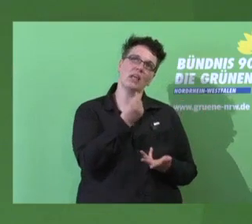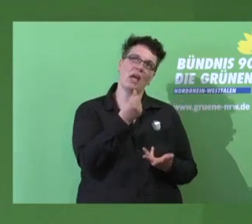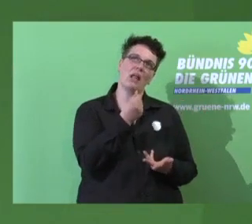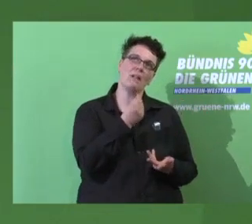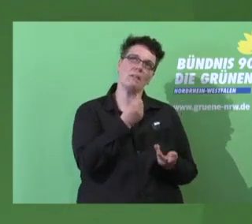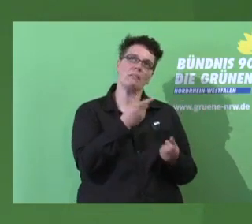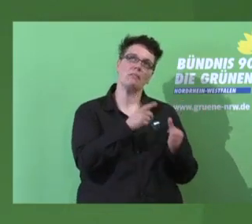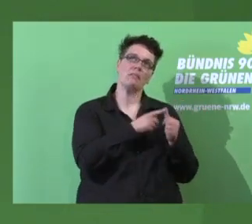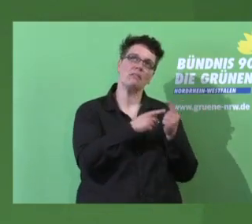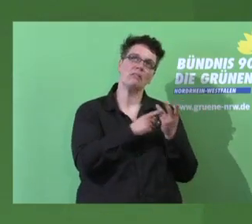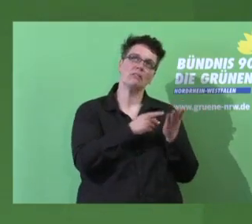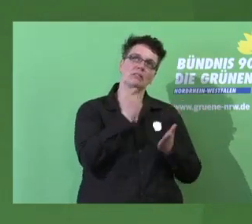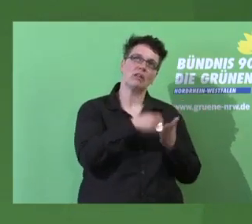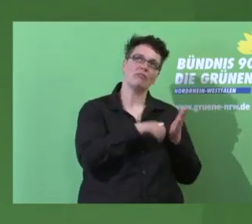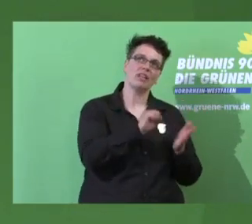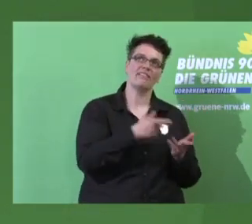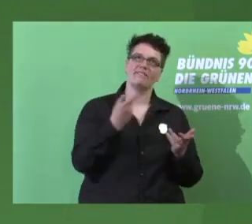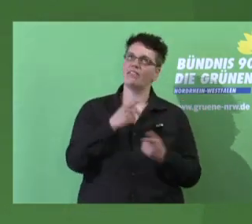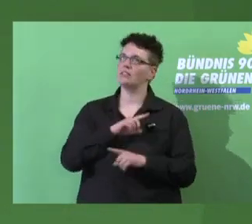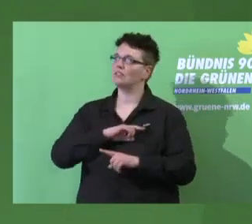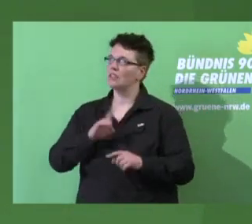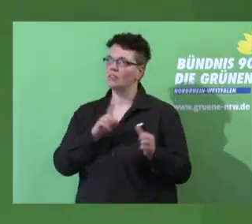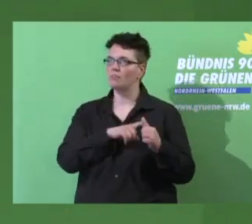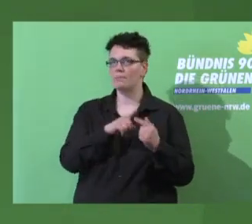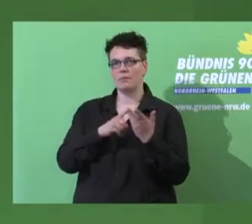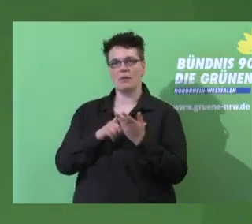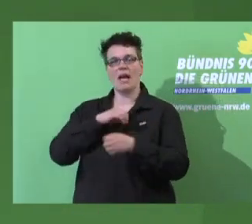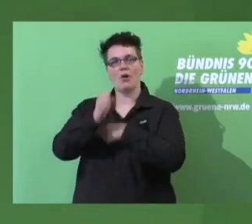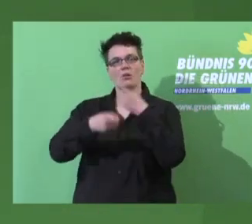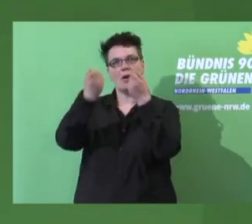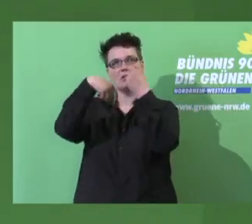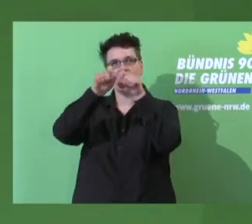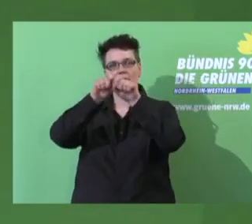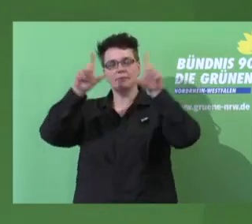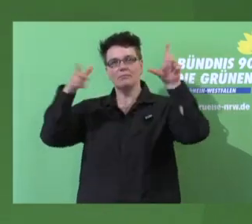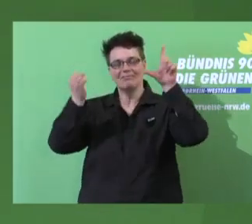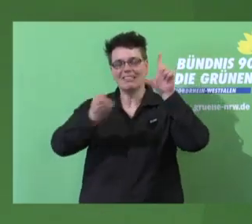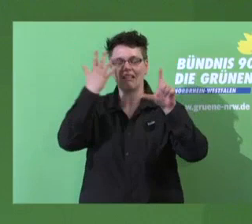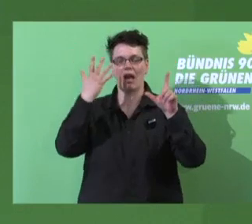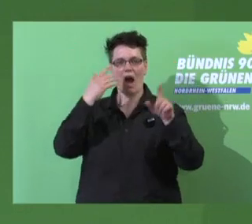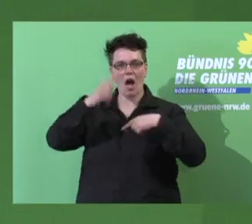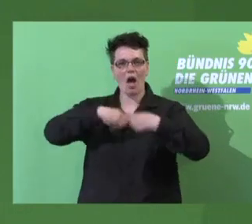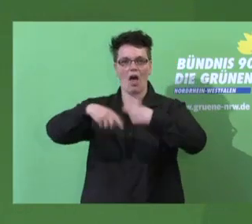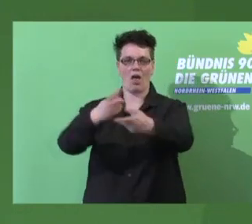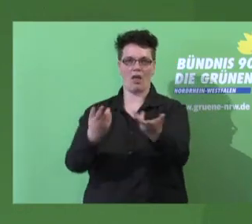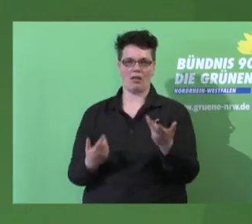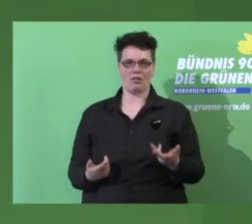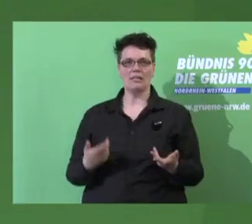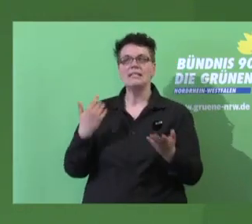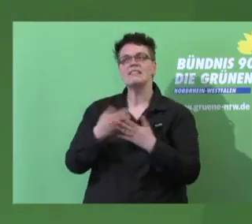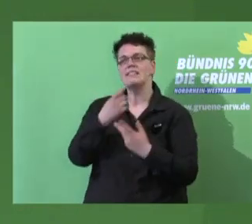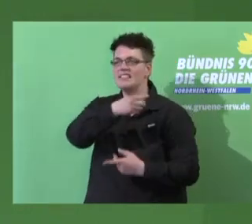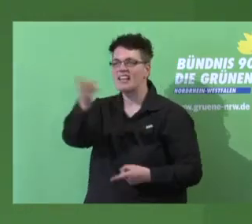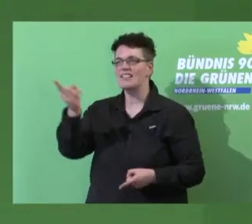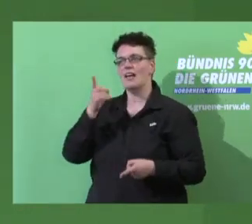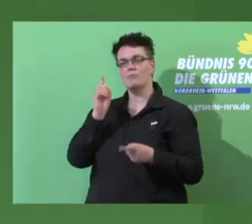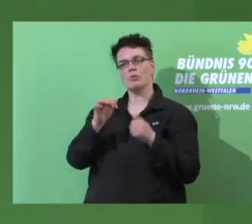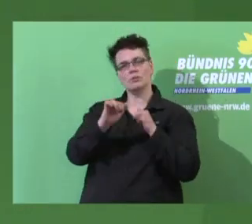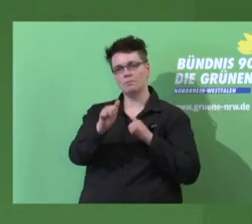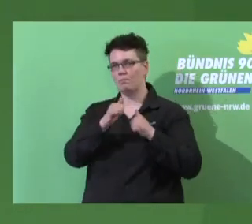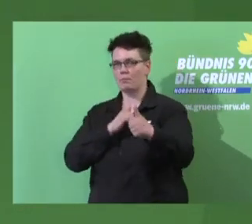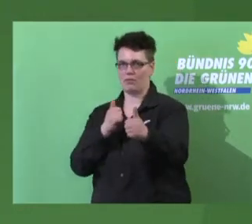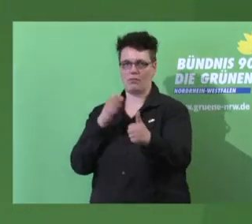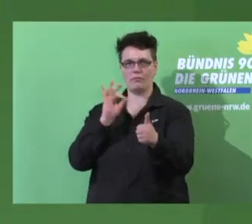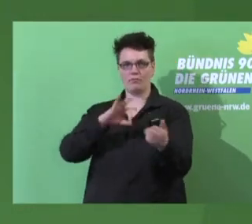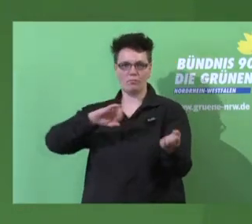ran in Sachen Verkehrswende. Grün ist die Verkehrswende, also packt es an. Seid der Wegweiser für eine nachhaltige Mobilität, dann